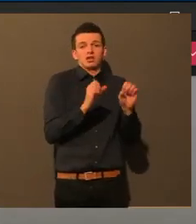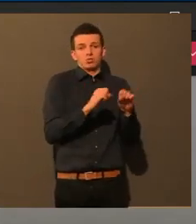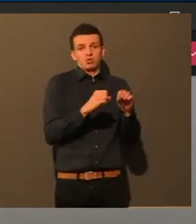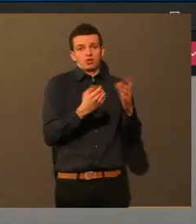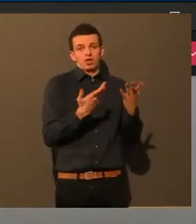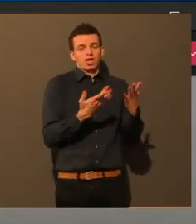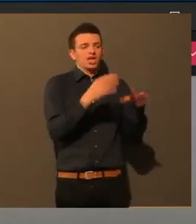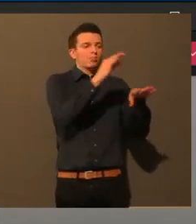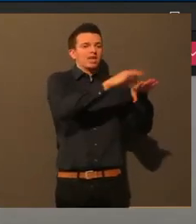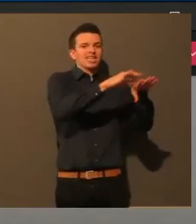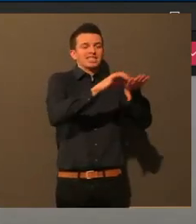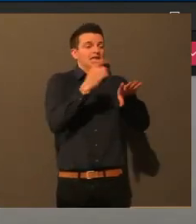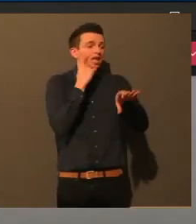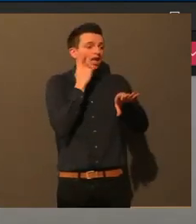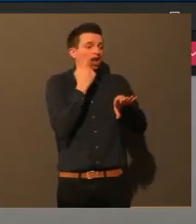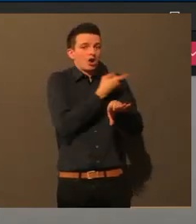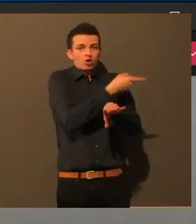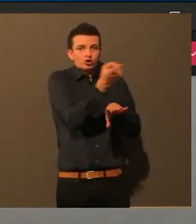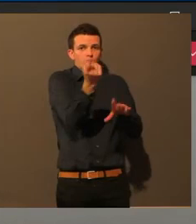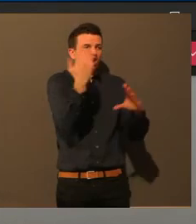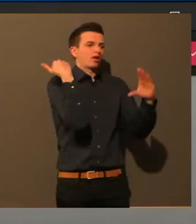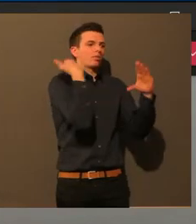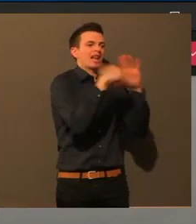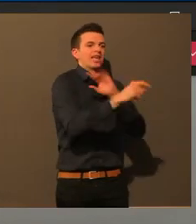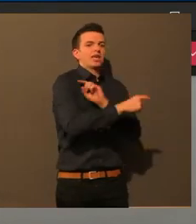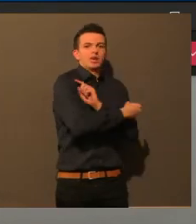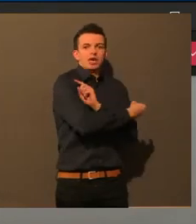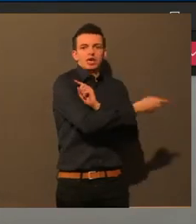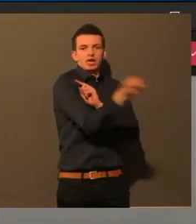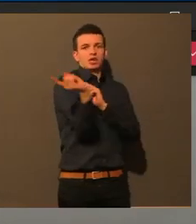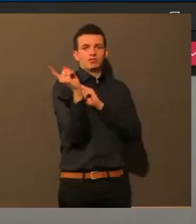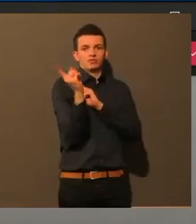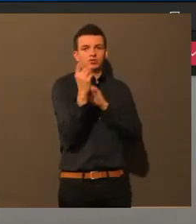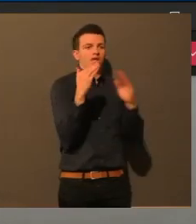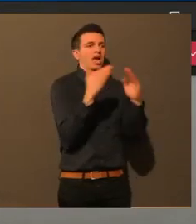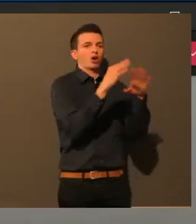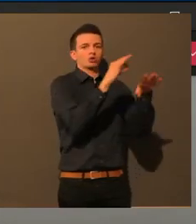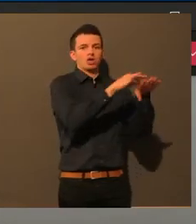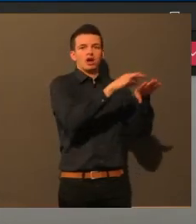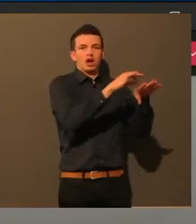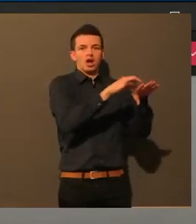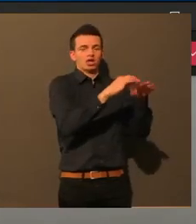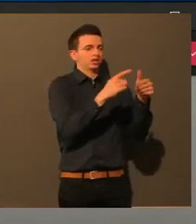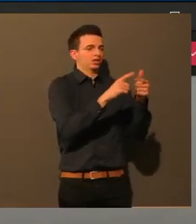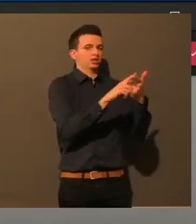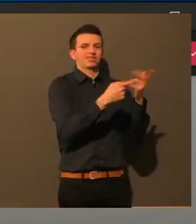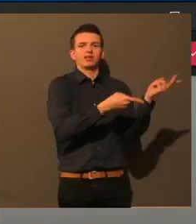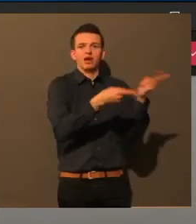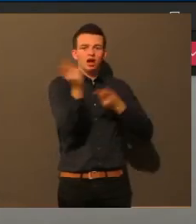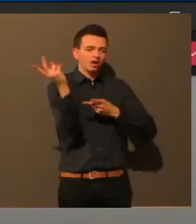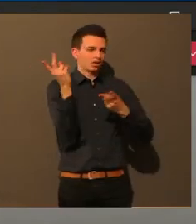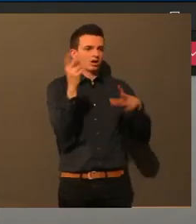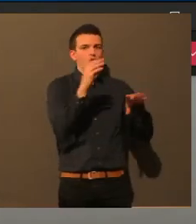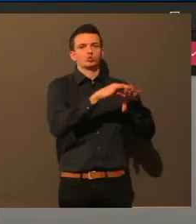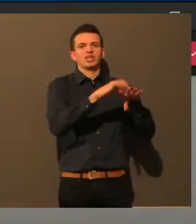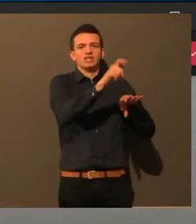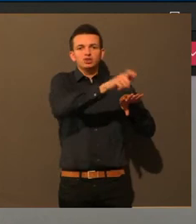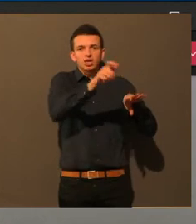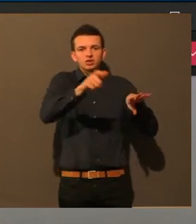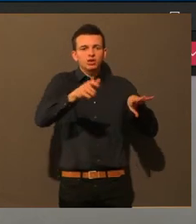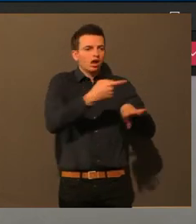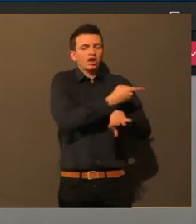per E-Mail zusammenfassen, die Hausärzte alle, was sie so für Tipps haben. Dann werden die auch wieder entlastet, wenn wir eine